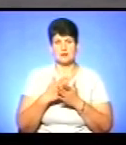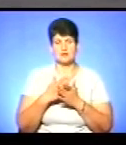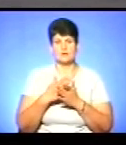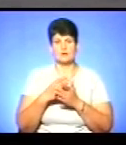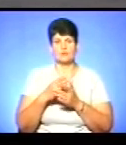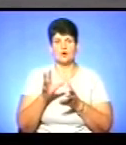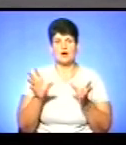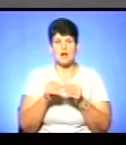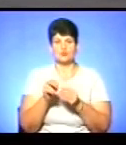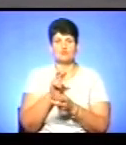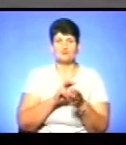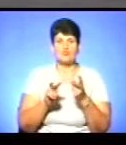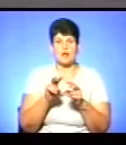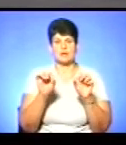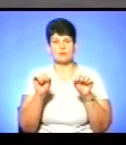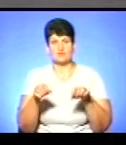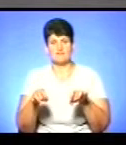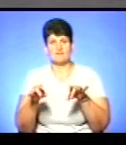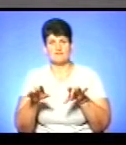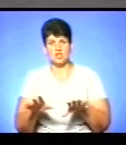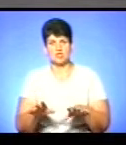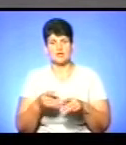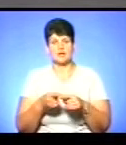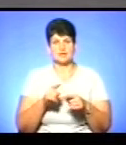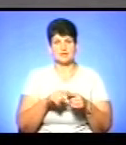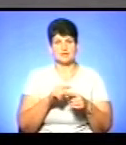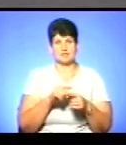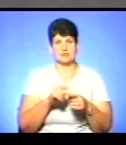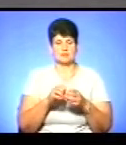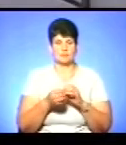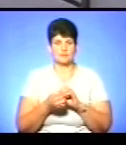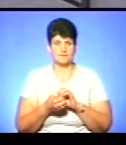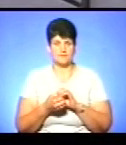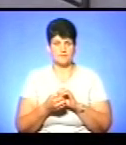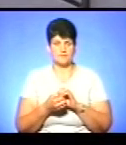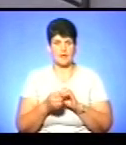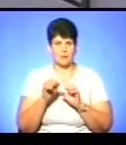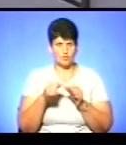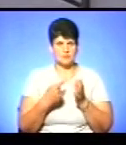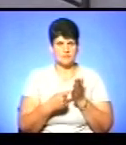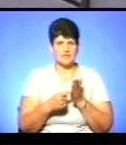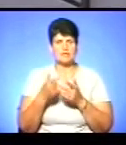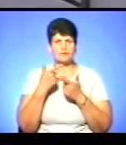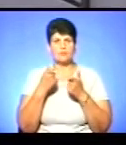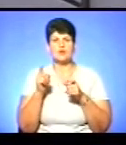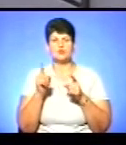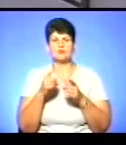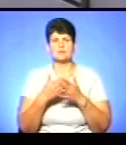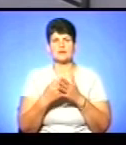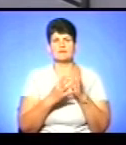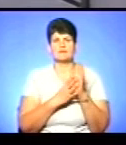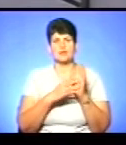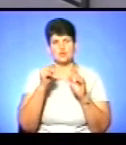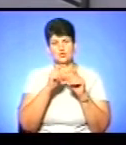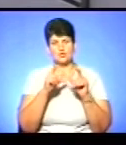спосіб вирішення, власне, такої проблеми. Чи можете Ви підтвердити інформацію про те, що, для прикладу, в 9-й